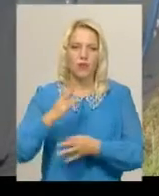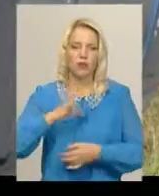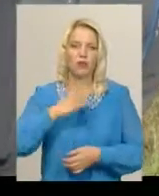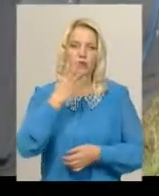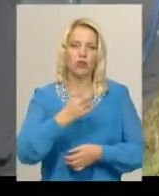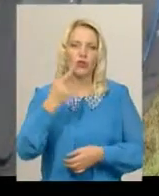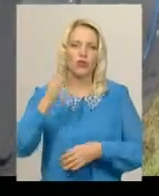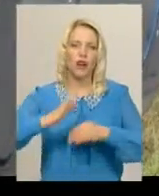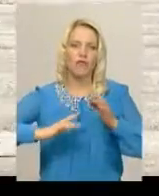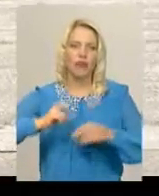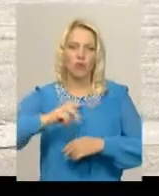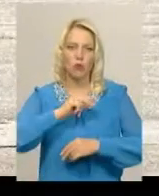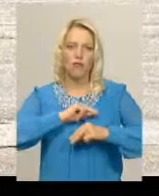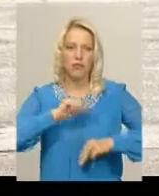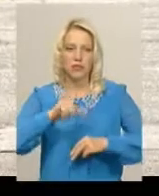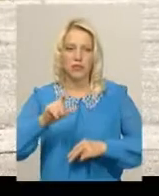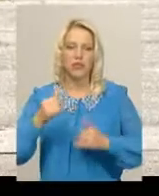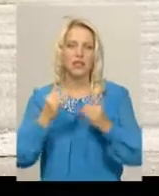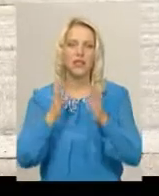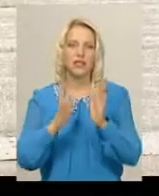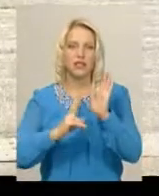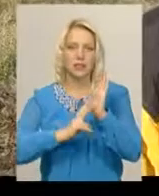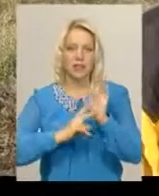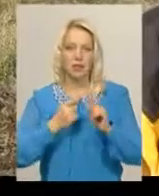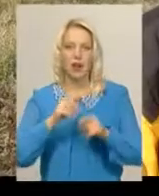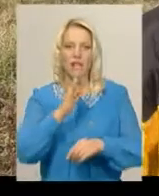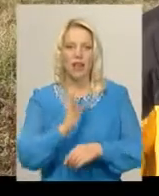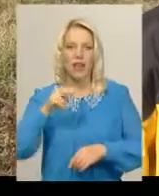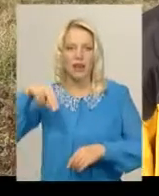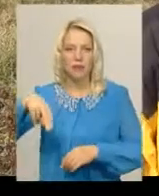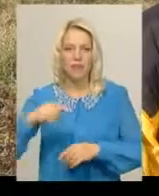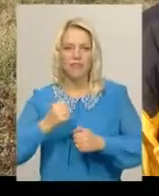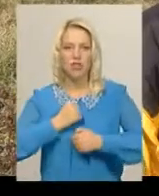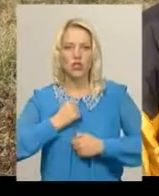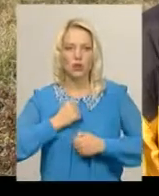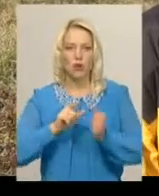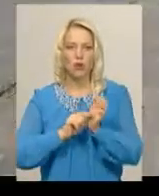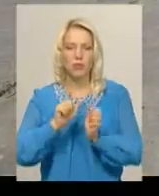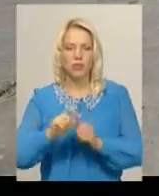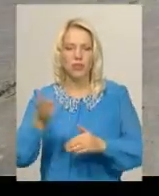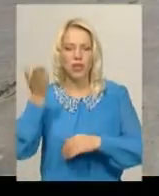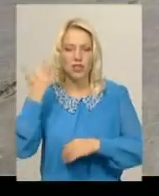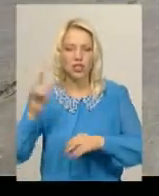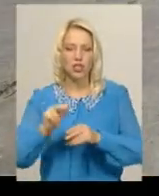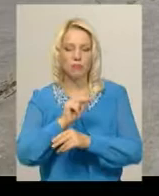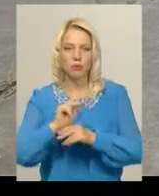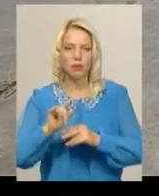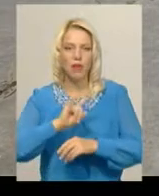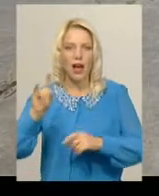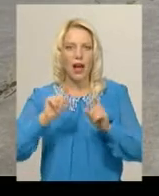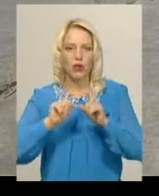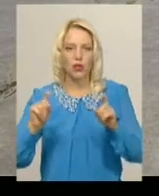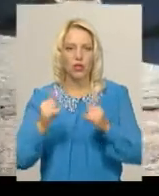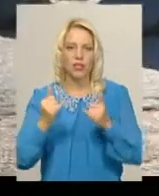кваліфікованих працівники. Нині їх семеро. Валерій Подлєсний – військовий пенсіонер. Раніше ремонтував аеродроми. Нині займається